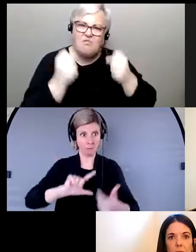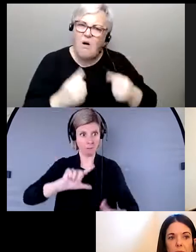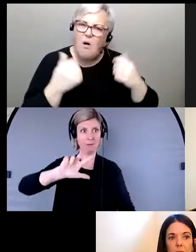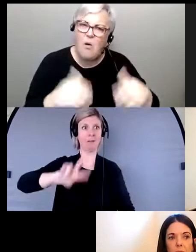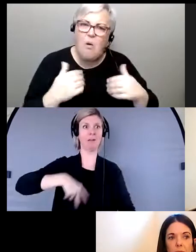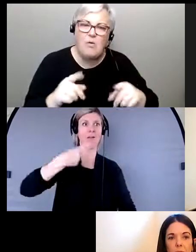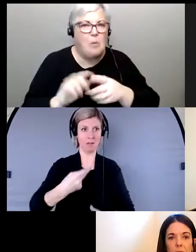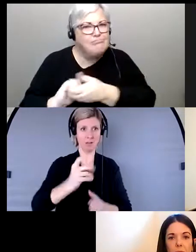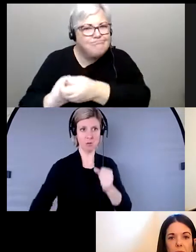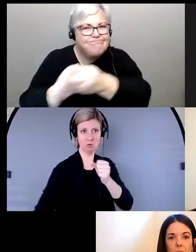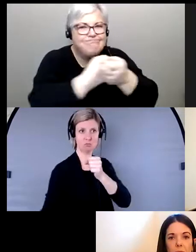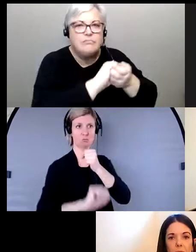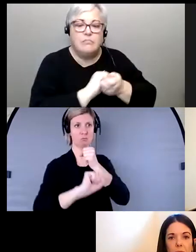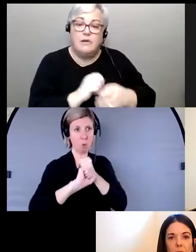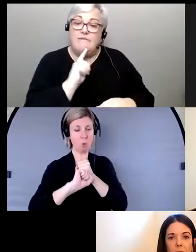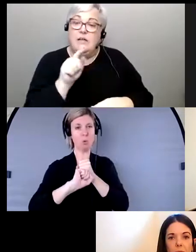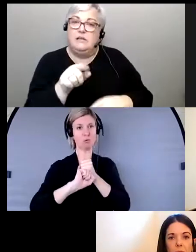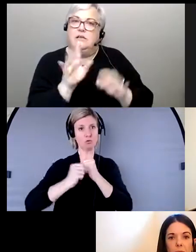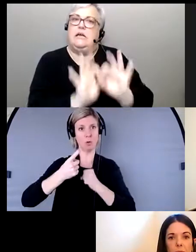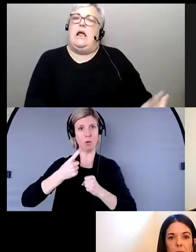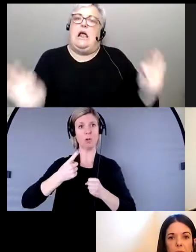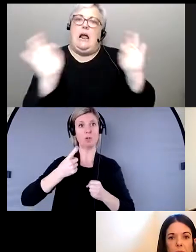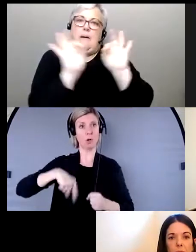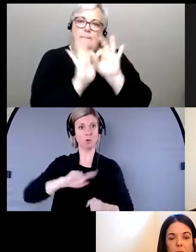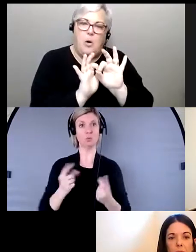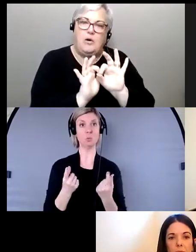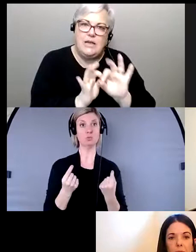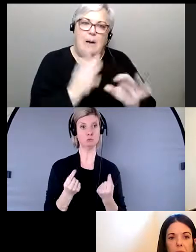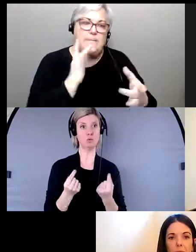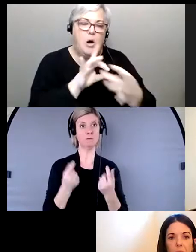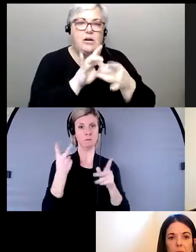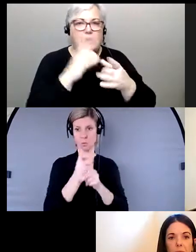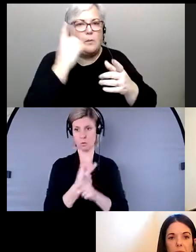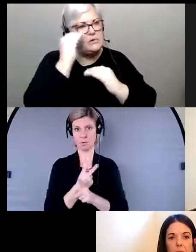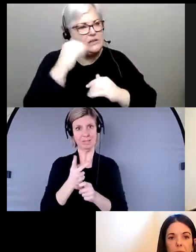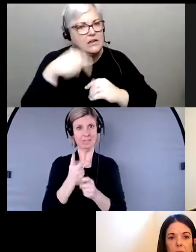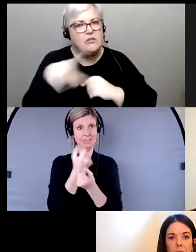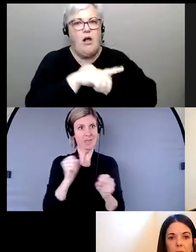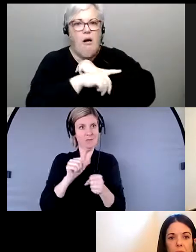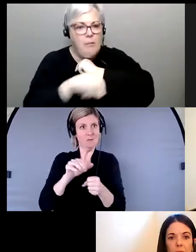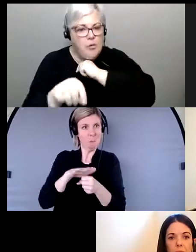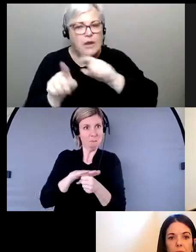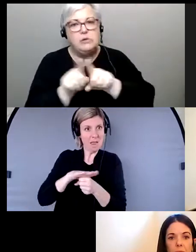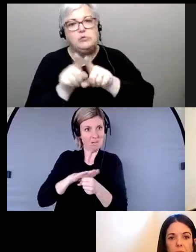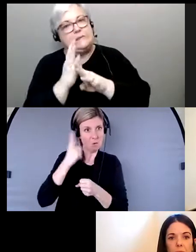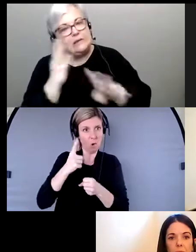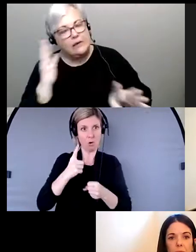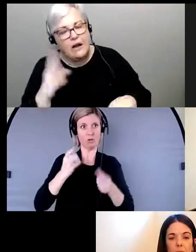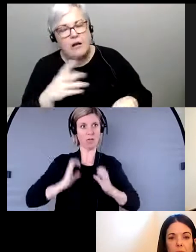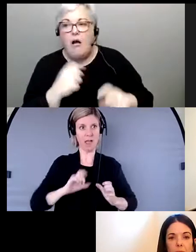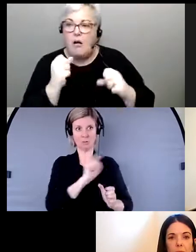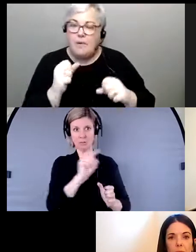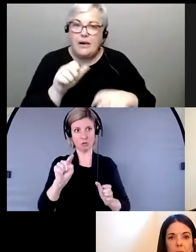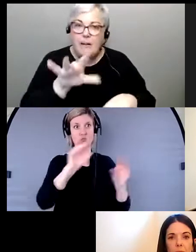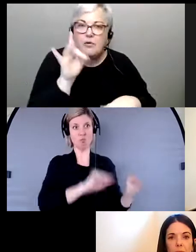C'est essentiel d'avoir une bonne collaboration pour assurer la sécurité des employés et des clients. Nous avons pu trouver